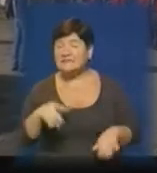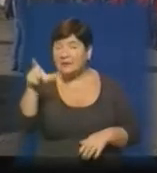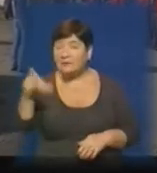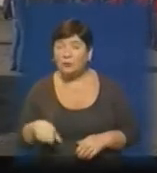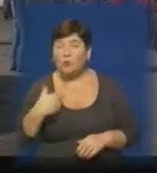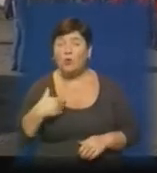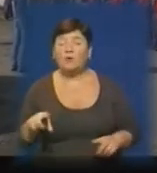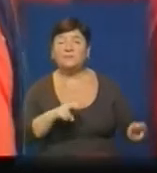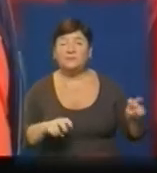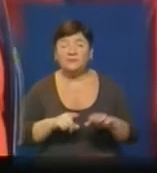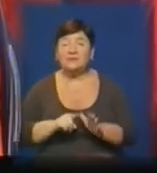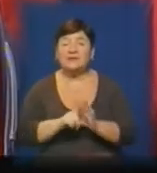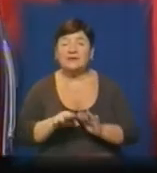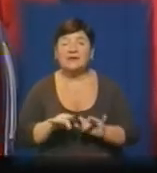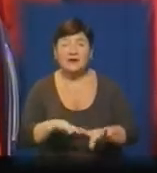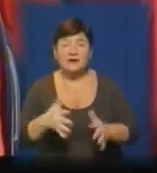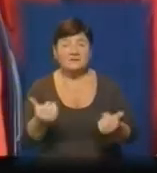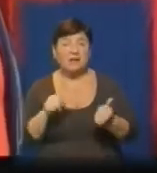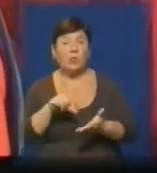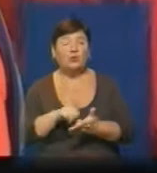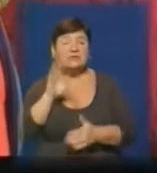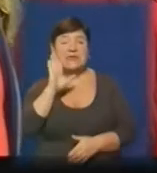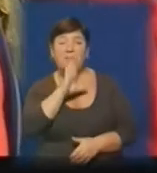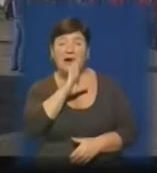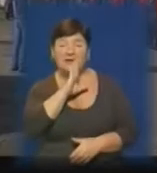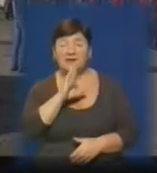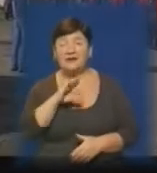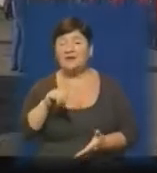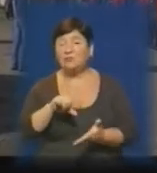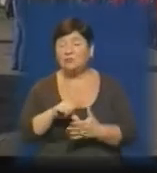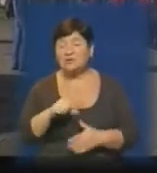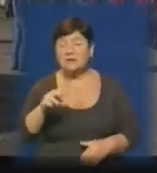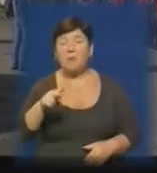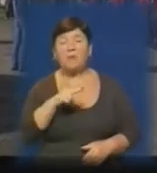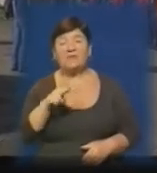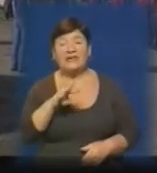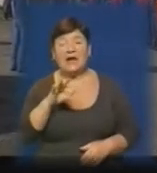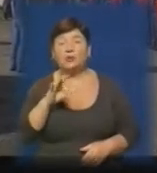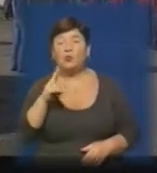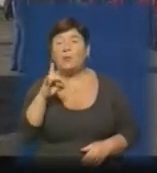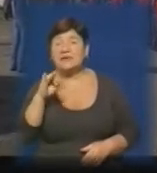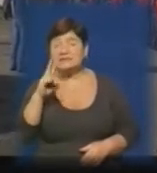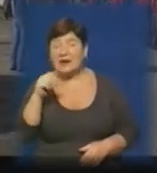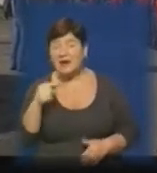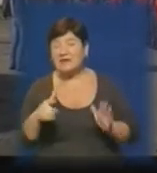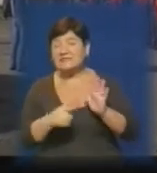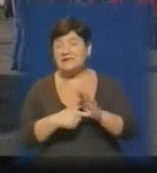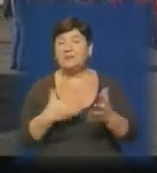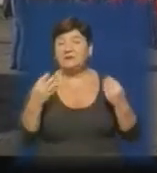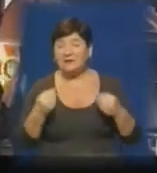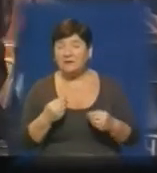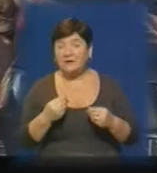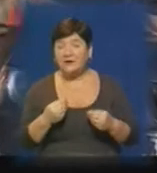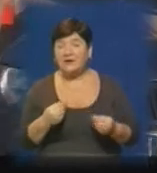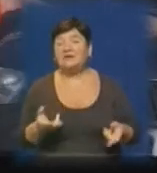повторні пошуково-рятувальні заходи. В них взяла участь і мати зниклого хлопця Павліна Дубанська. Пошуки тривали сім годин і закінчилися, на